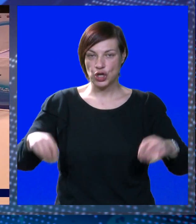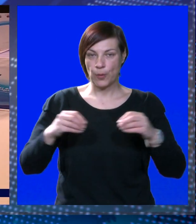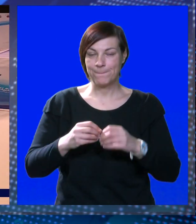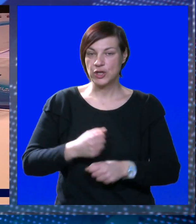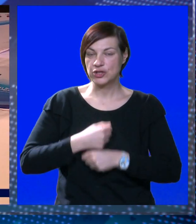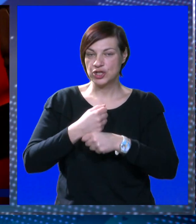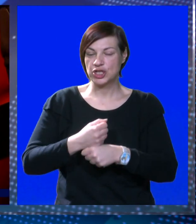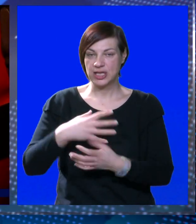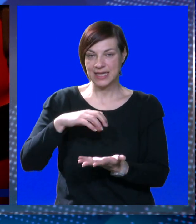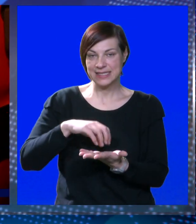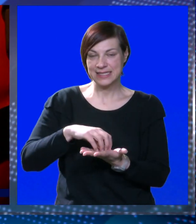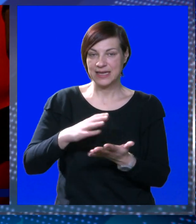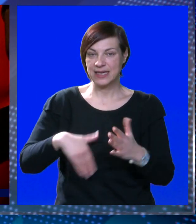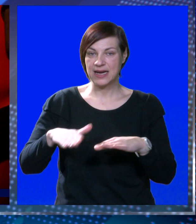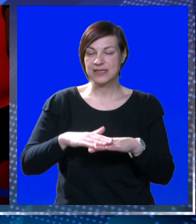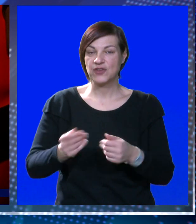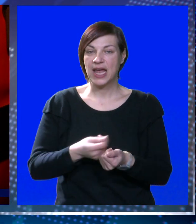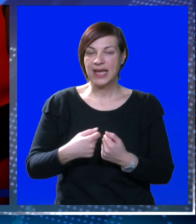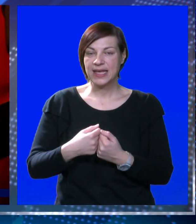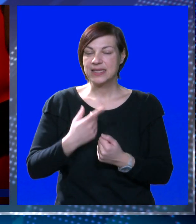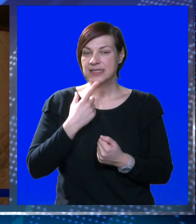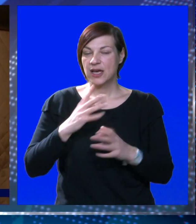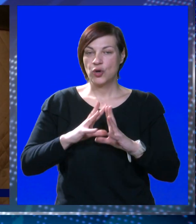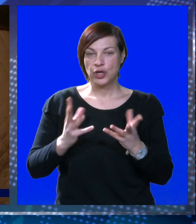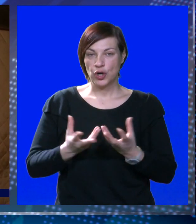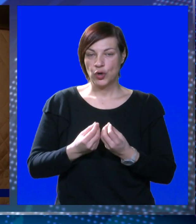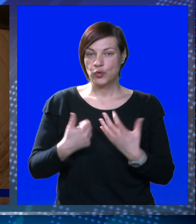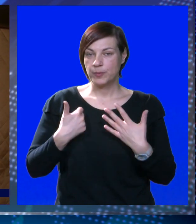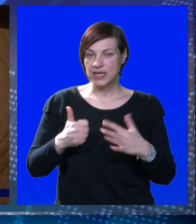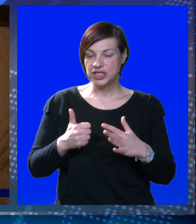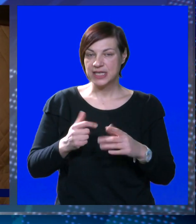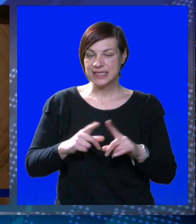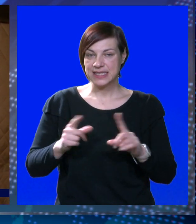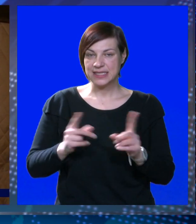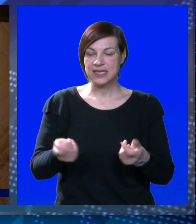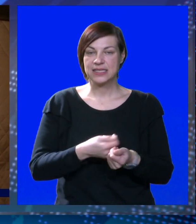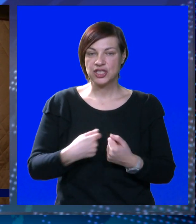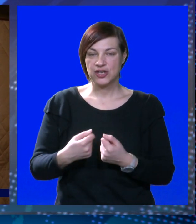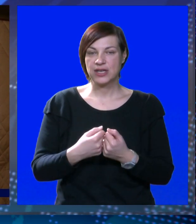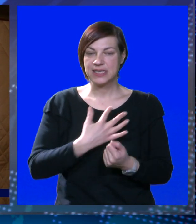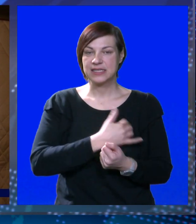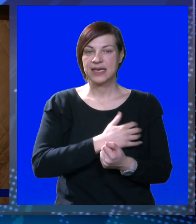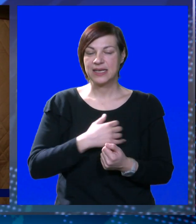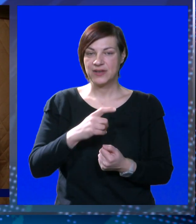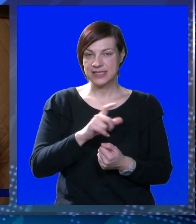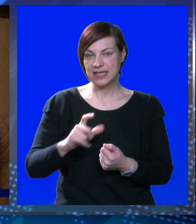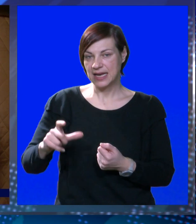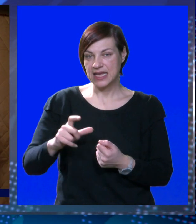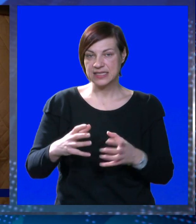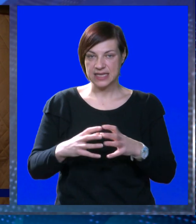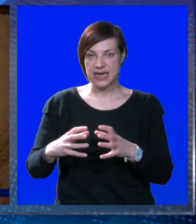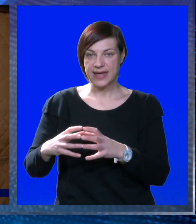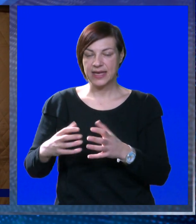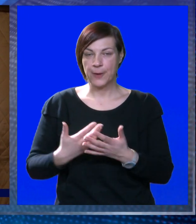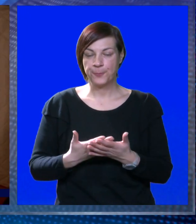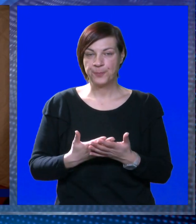je o projektu čiji je nositelj Zadarska regionalna razvojna agencija, a koji okuplja ukupno 16 različitih organizacija iz hrvatskih italijanskih